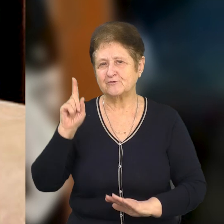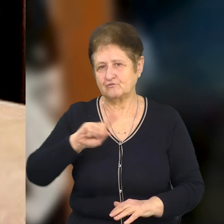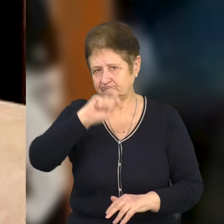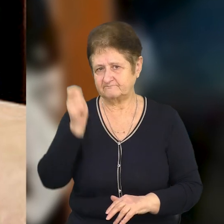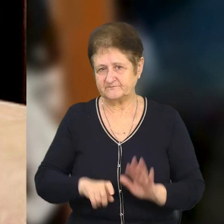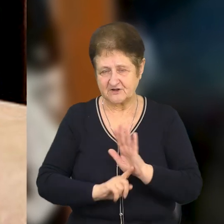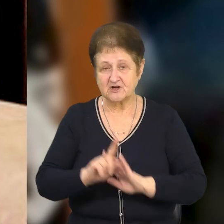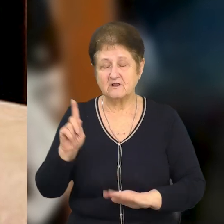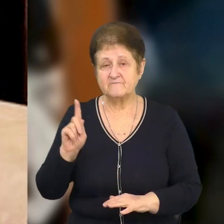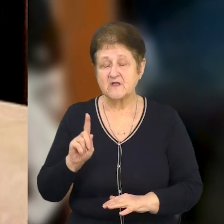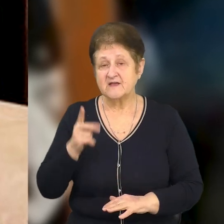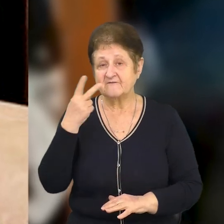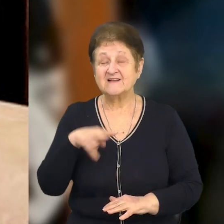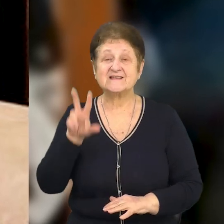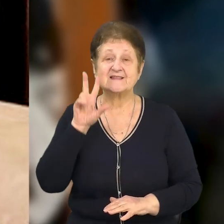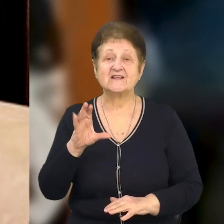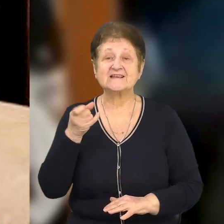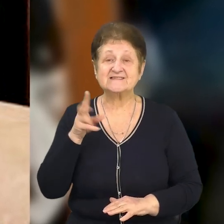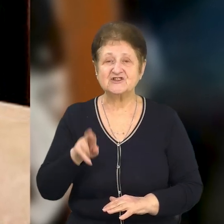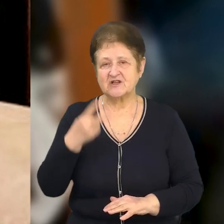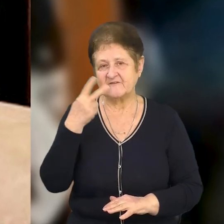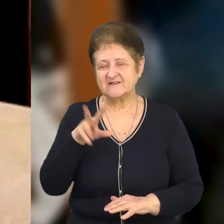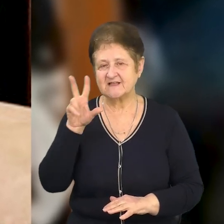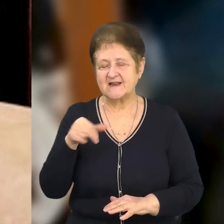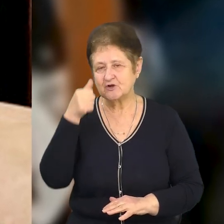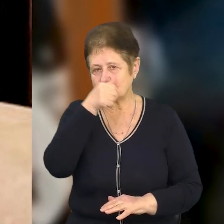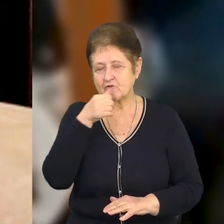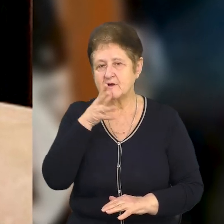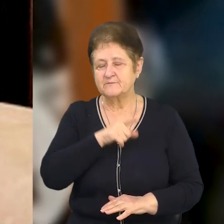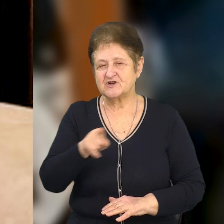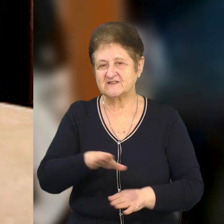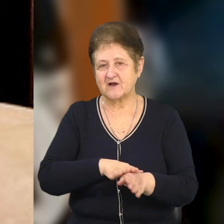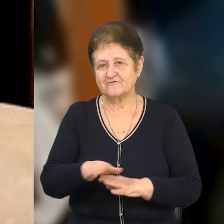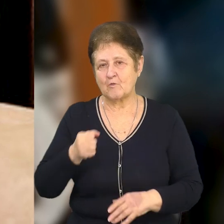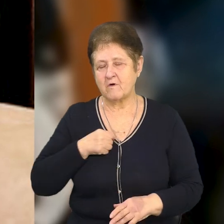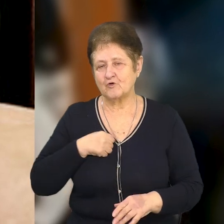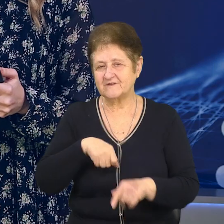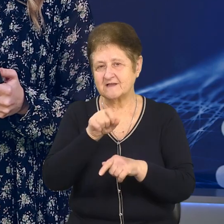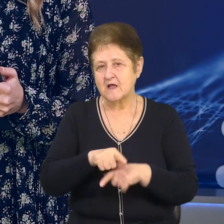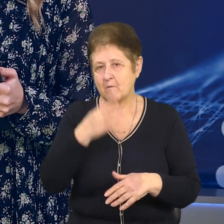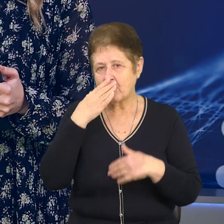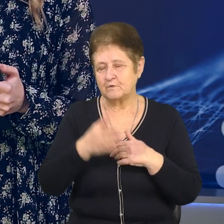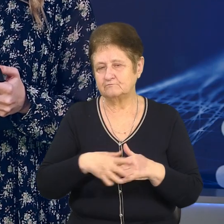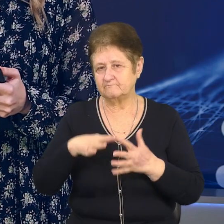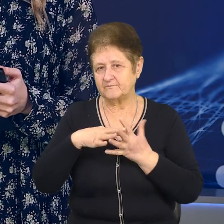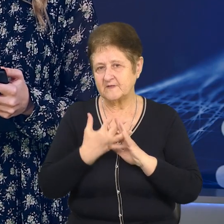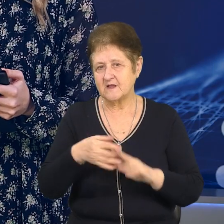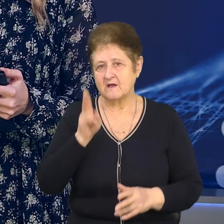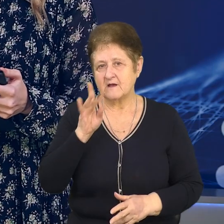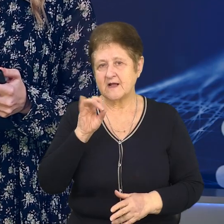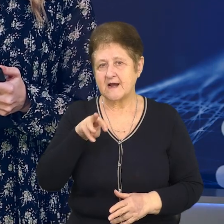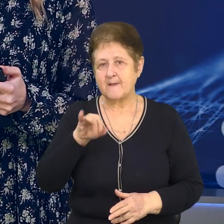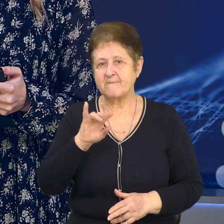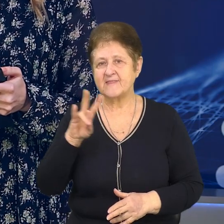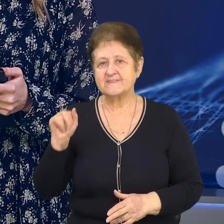вторгнення. 23 січня 2023 року під час виконання бойового завдання поблизу населеного пункту Кримінна на